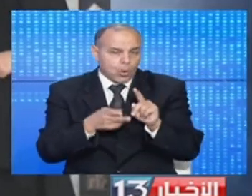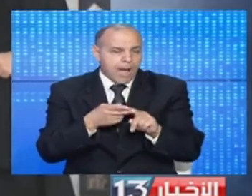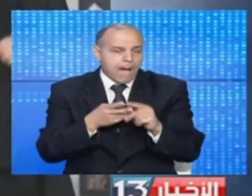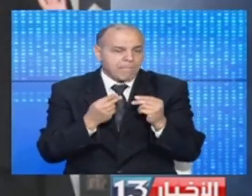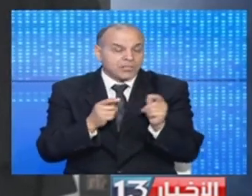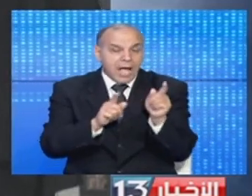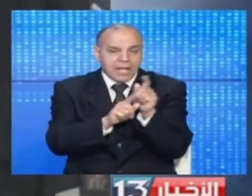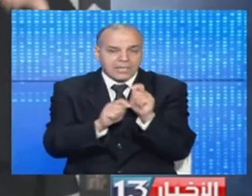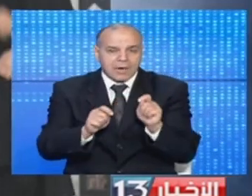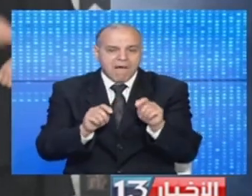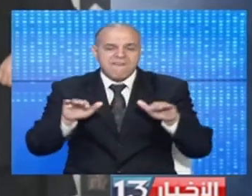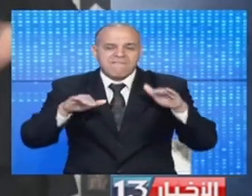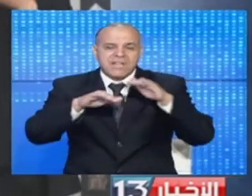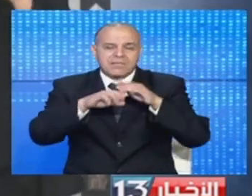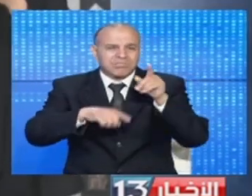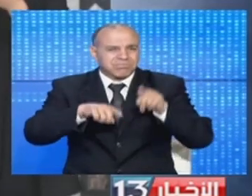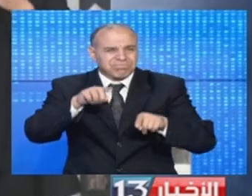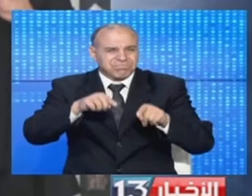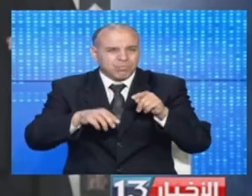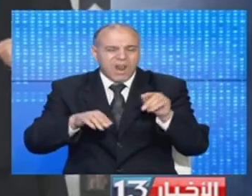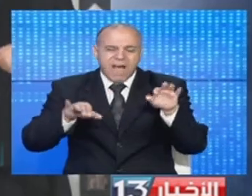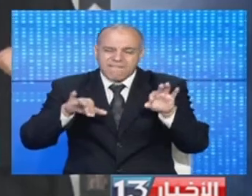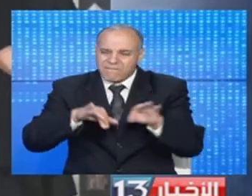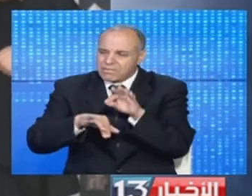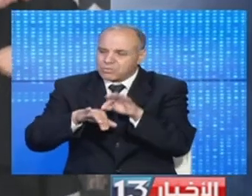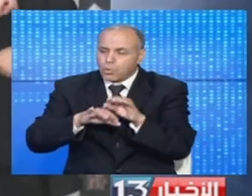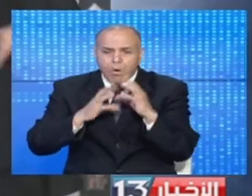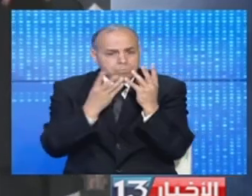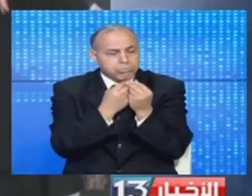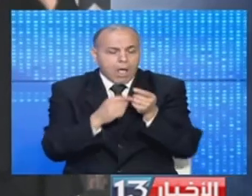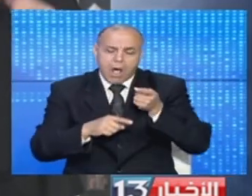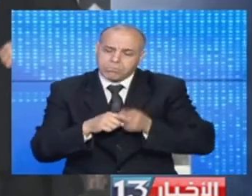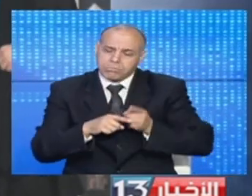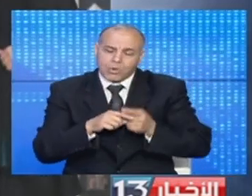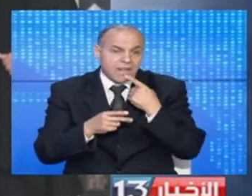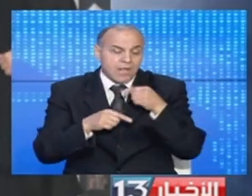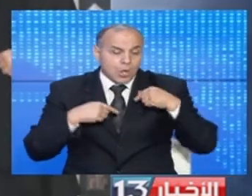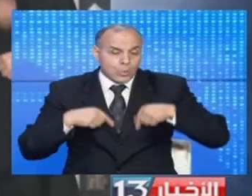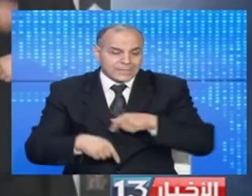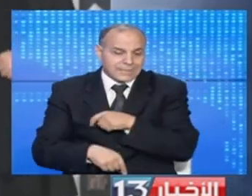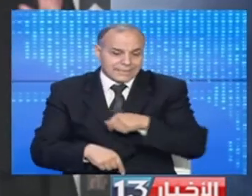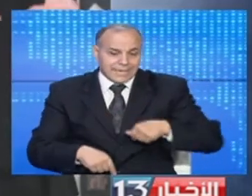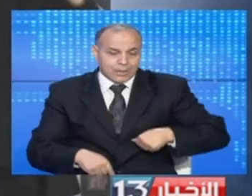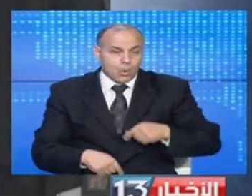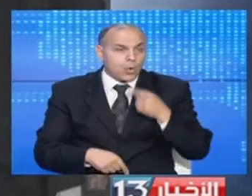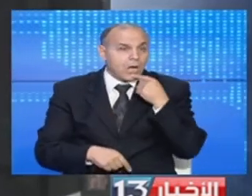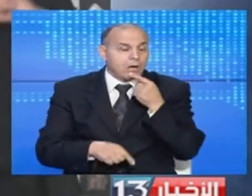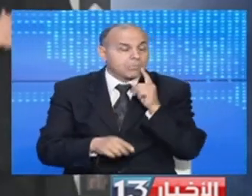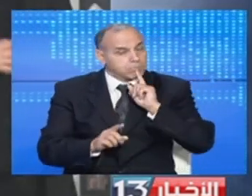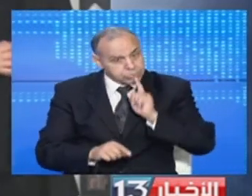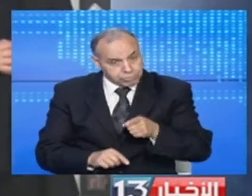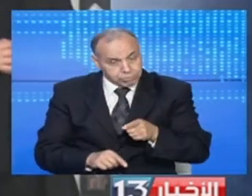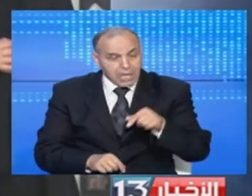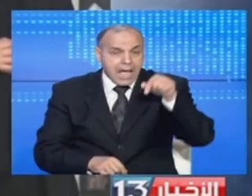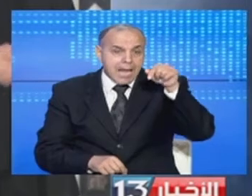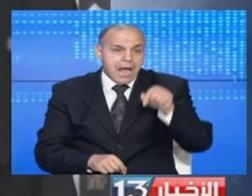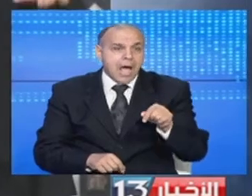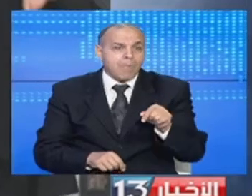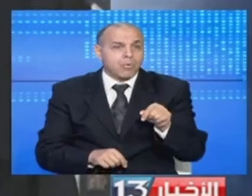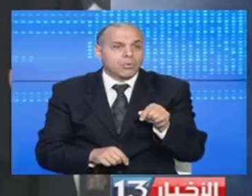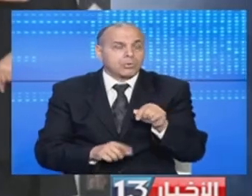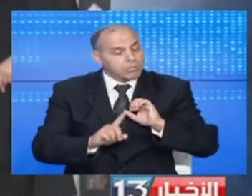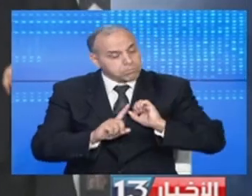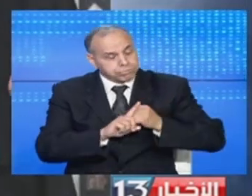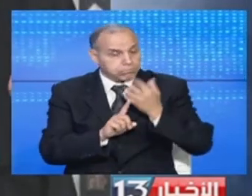عدم احترام حضر التجول او اقامة الحفلات وعدم التجمع اشار وزير الداخلية الى اعطاء تعليمات بضرورة الرفع في